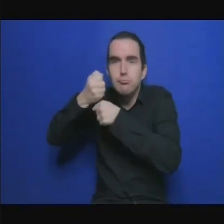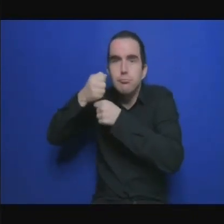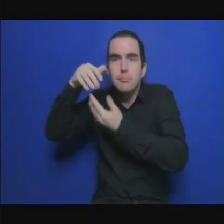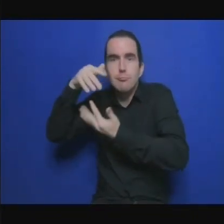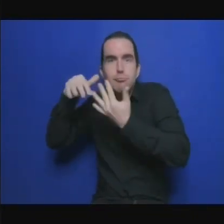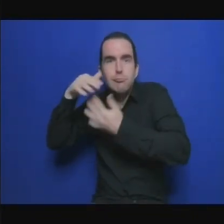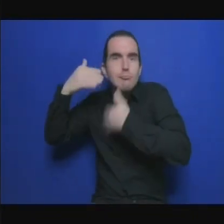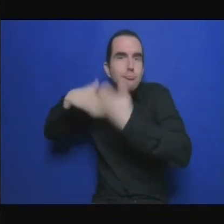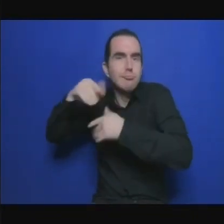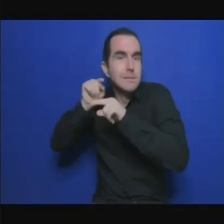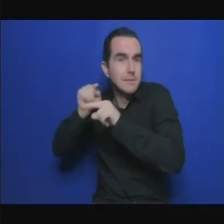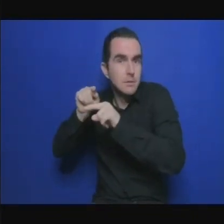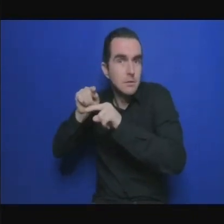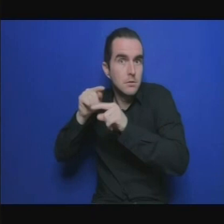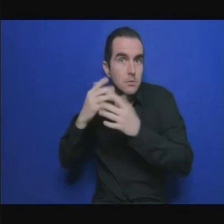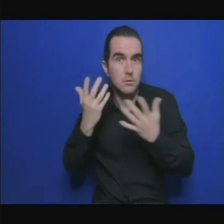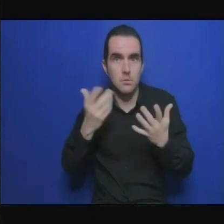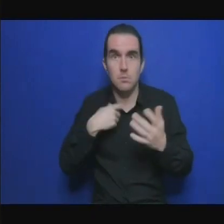nous